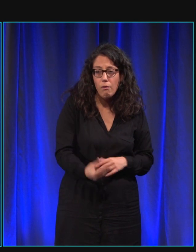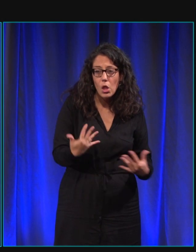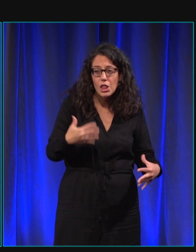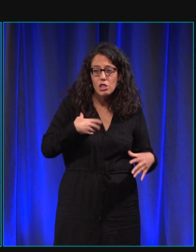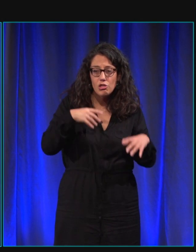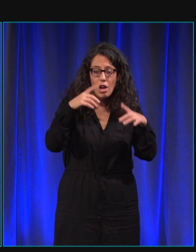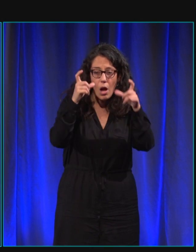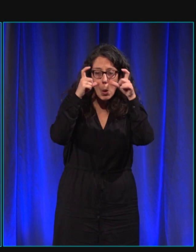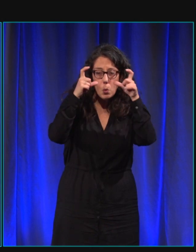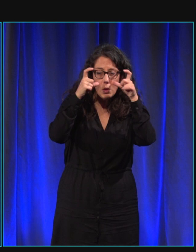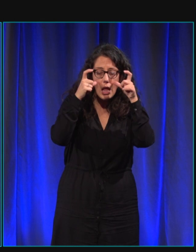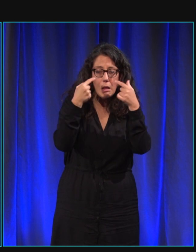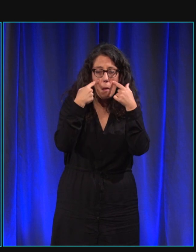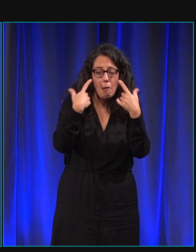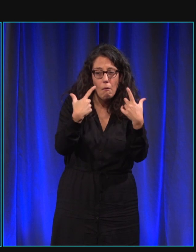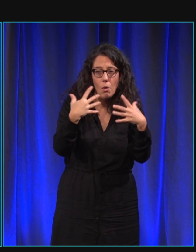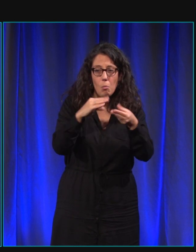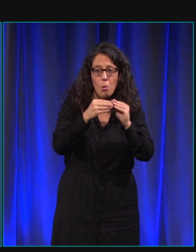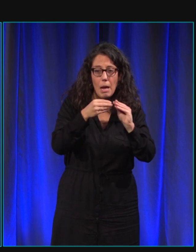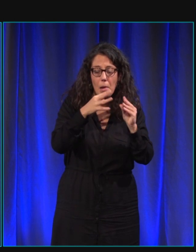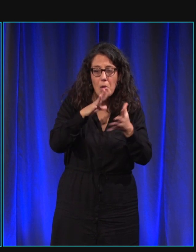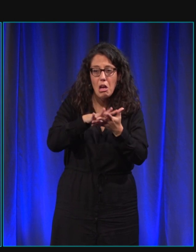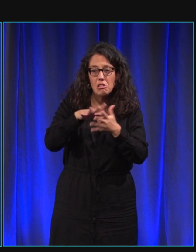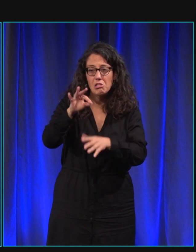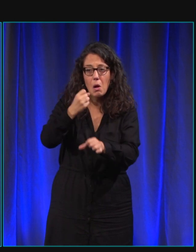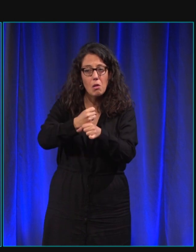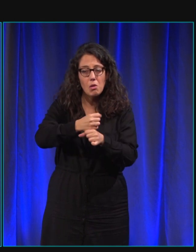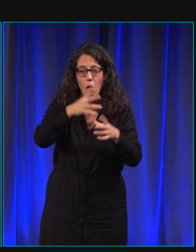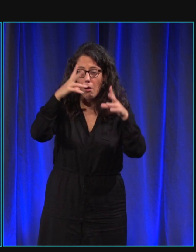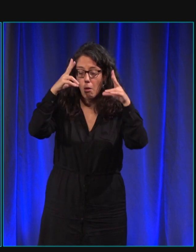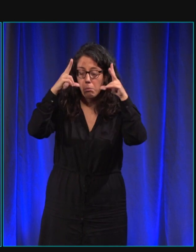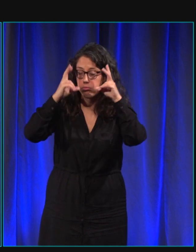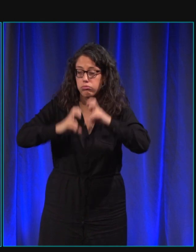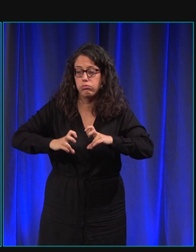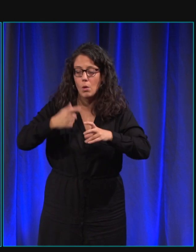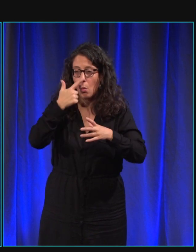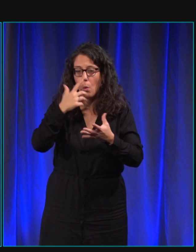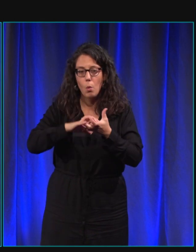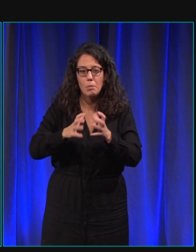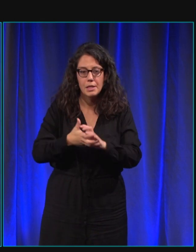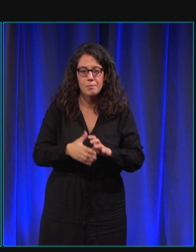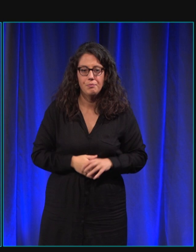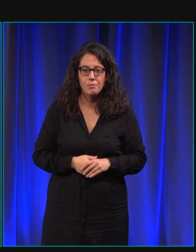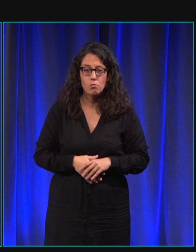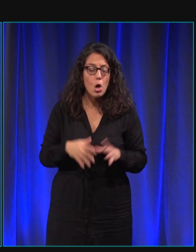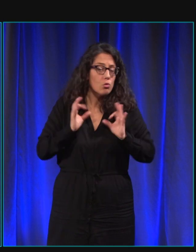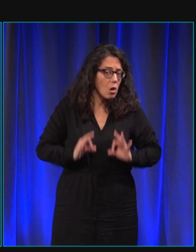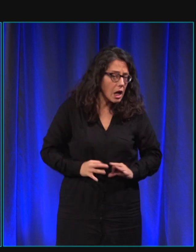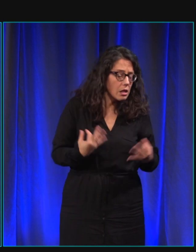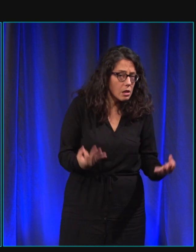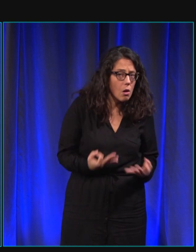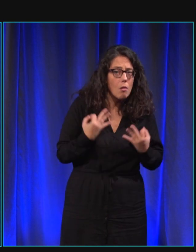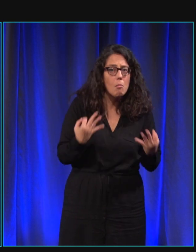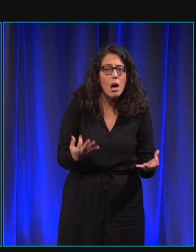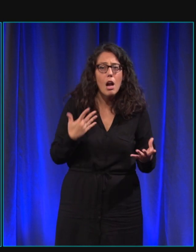de santé qui ont fait que vers l'âge de 50 ans, la vue ayant vraiment baissé, ça devenait très compliqué. Bon, j'ai eu une scolarité normale, j'ai élevé